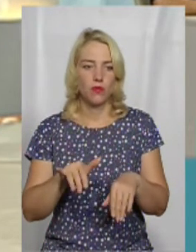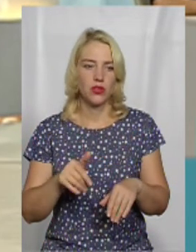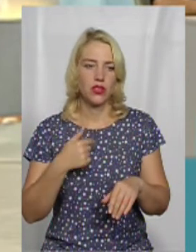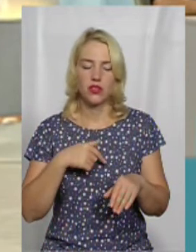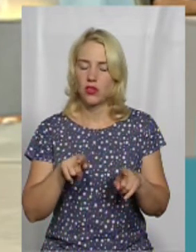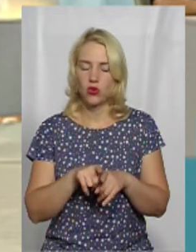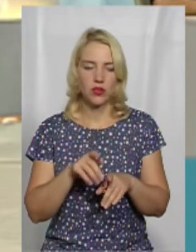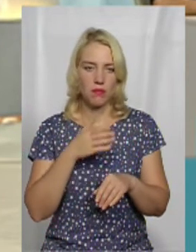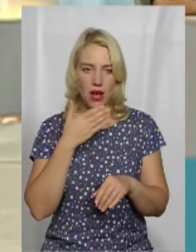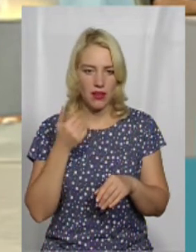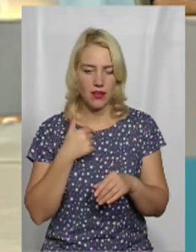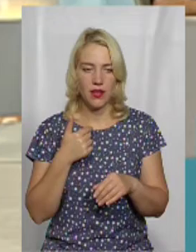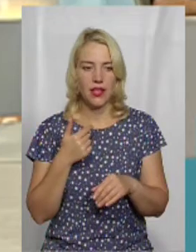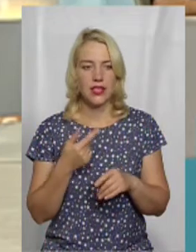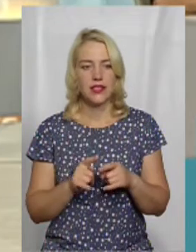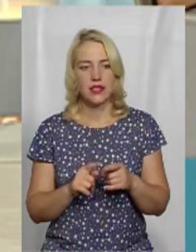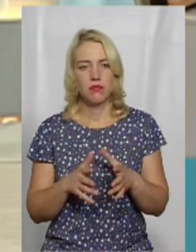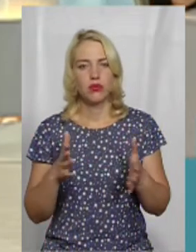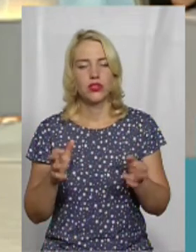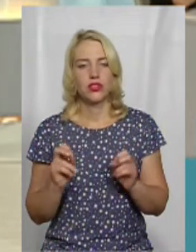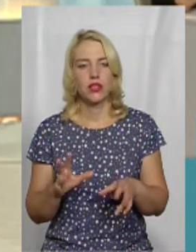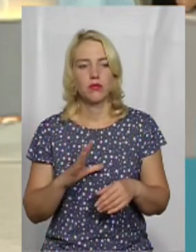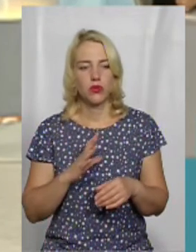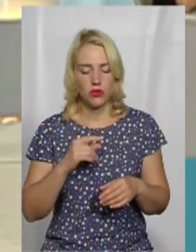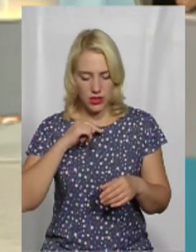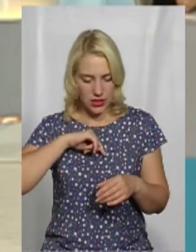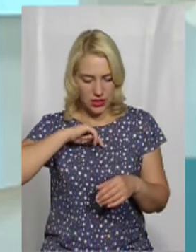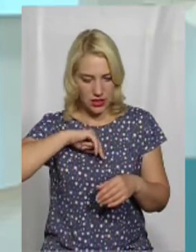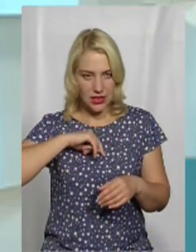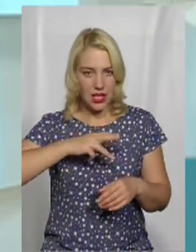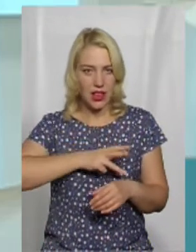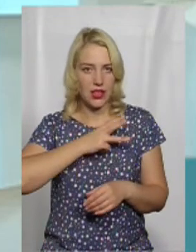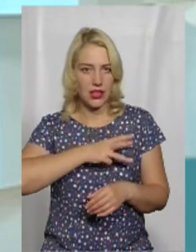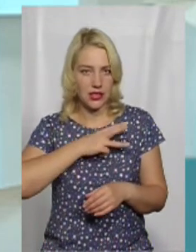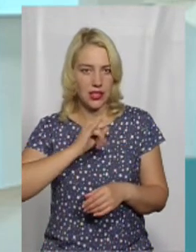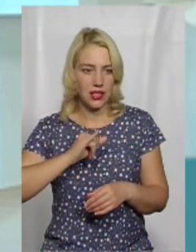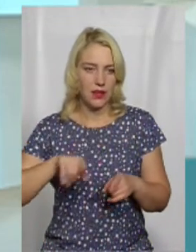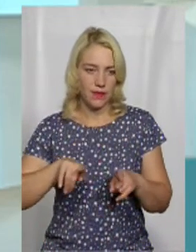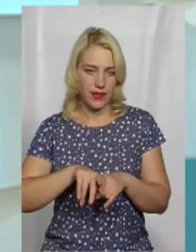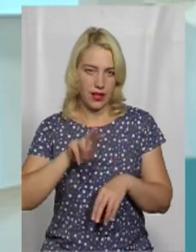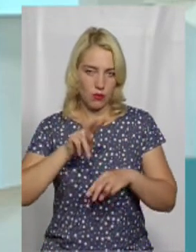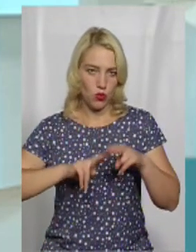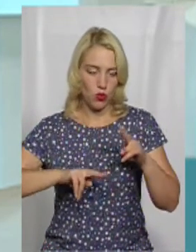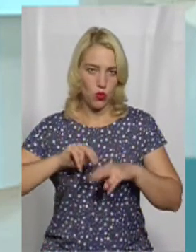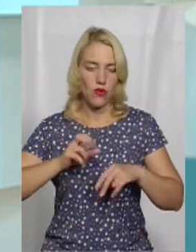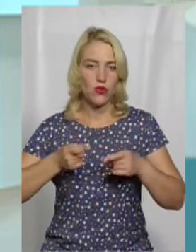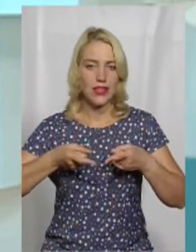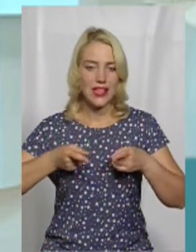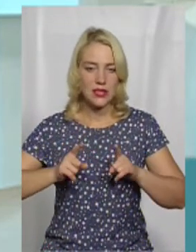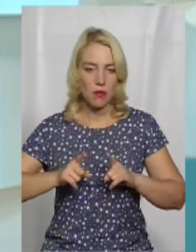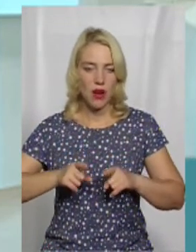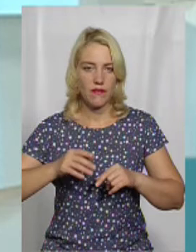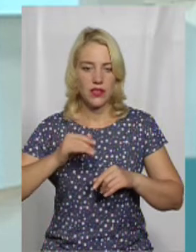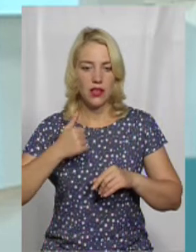кіношної освіти. Це більше йшло от зсередини, і так і побудовано. І насправді,